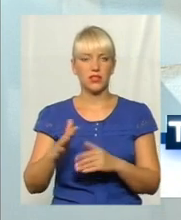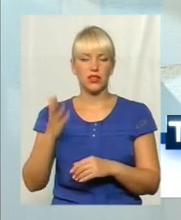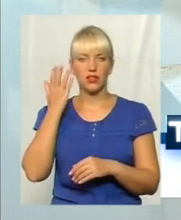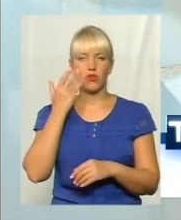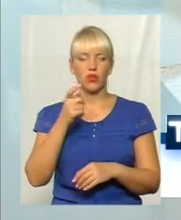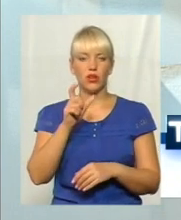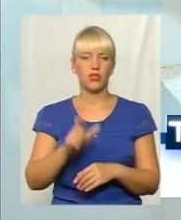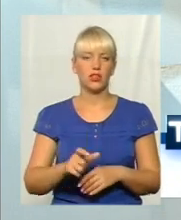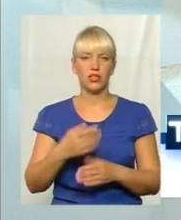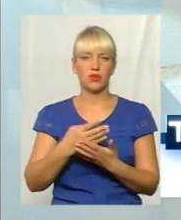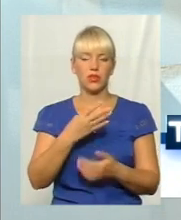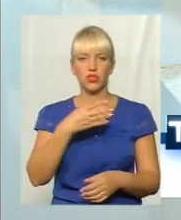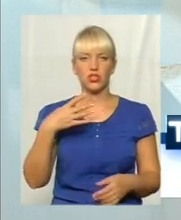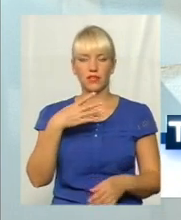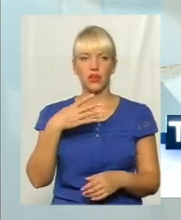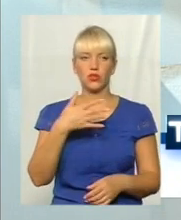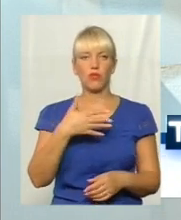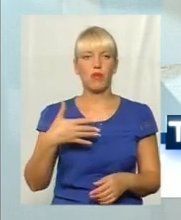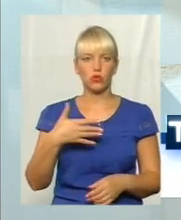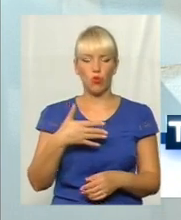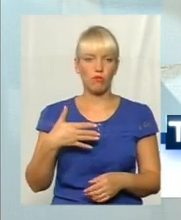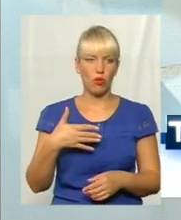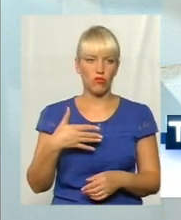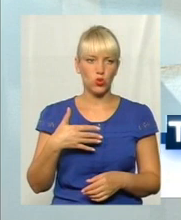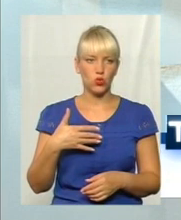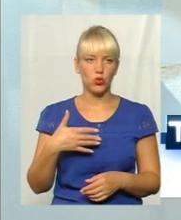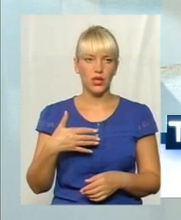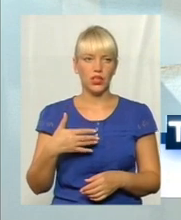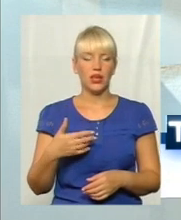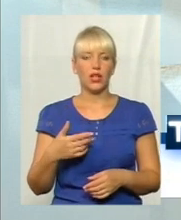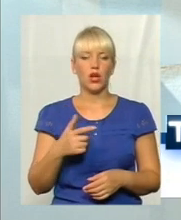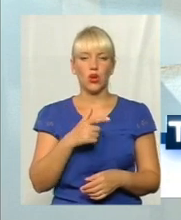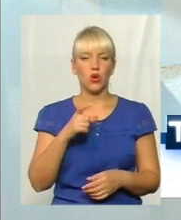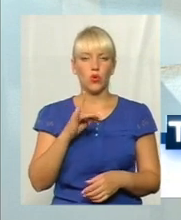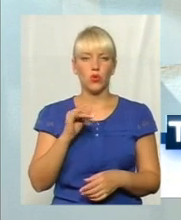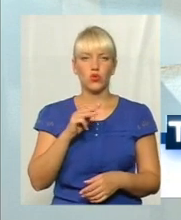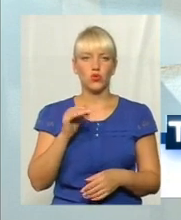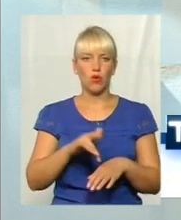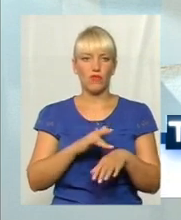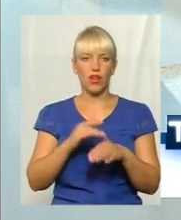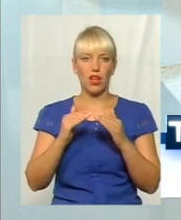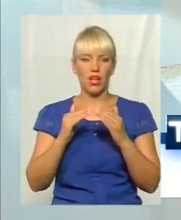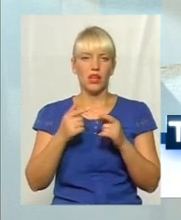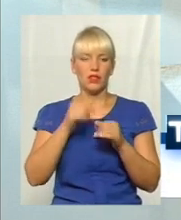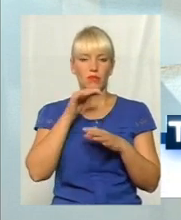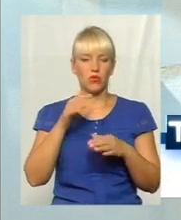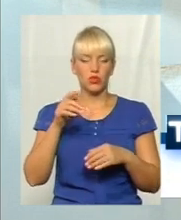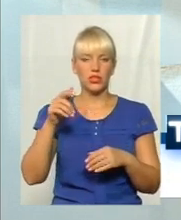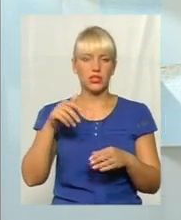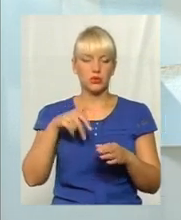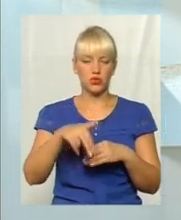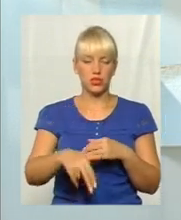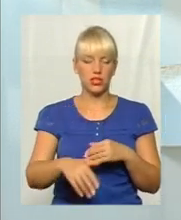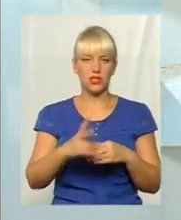якогось четвертого поверху п'ятого в так званній хрущовці не може спуститися, зайвий раз, на вулицю.